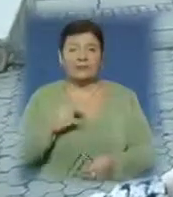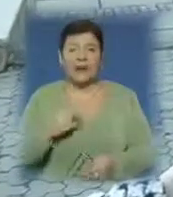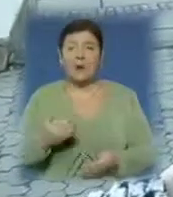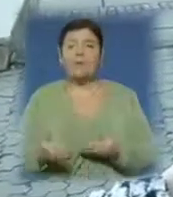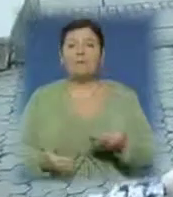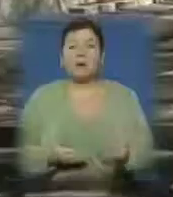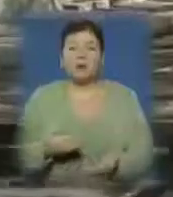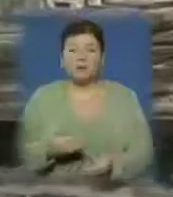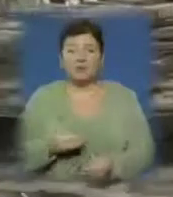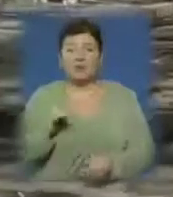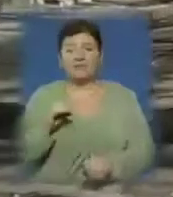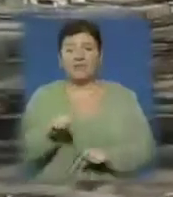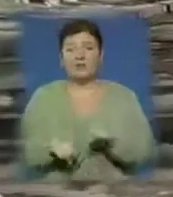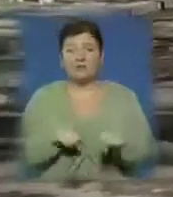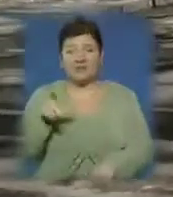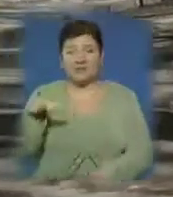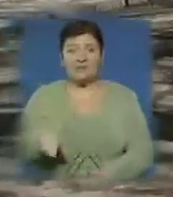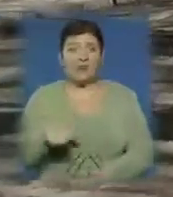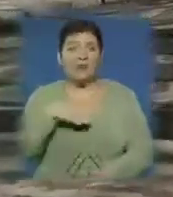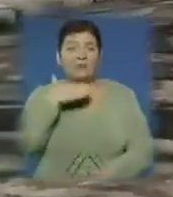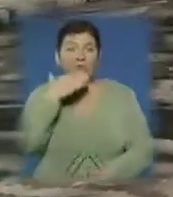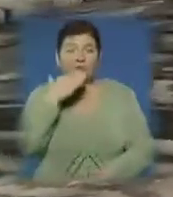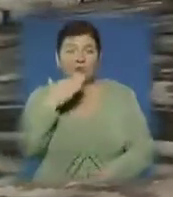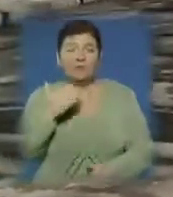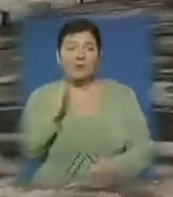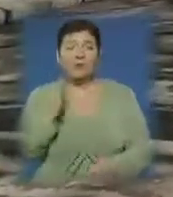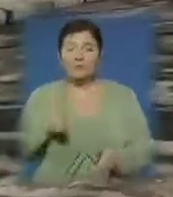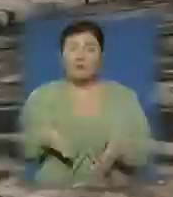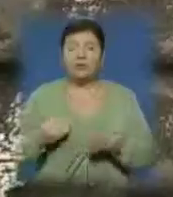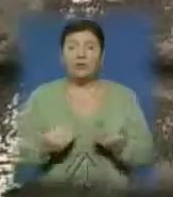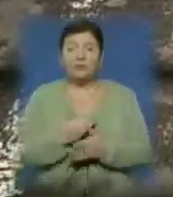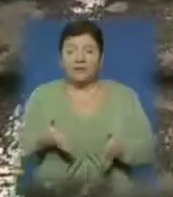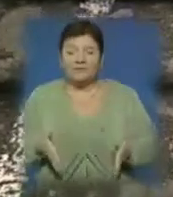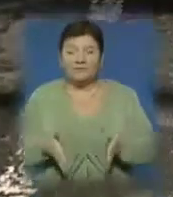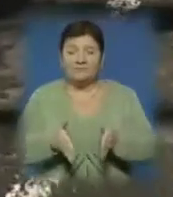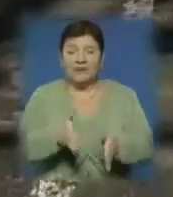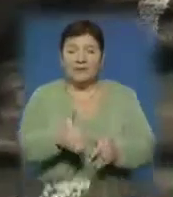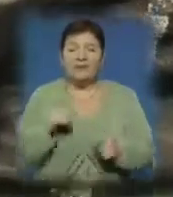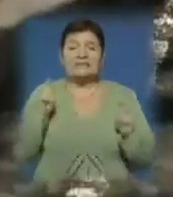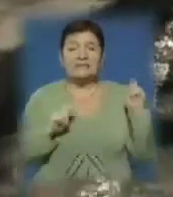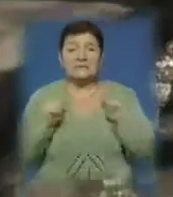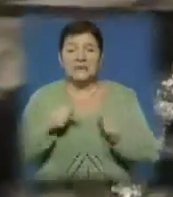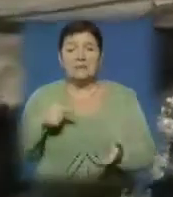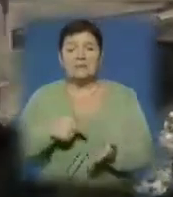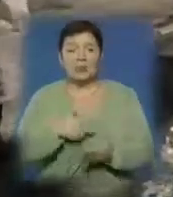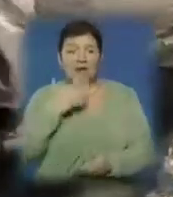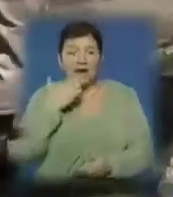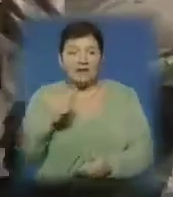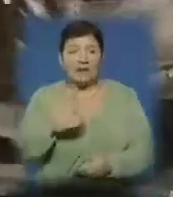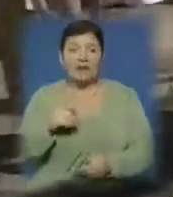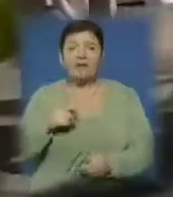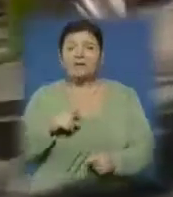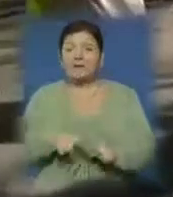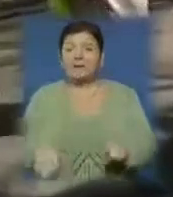велосипедисту. Чи будуть в Іжгороді нові велосипедні доріжки – вирішать під час наступної сесії міської ради. Наразі ж